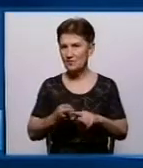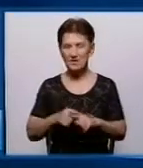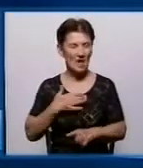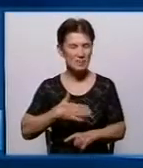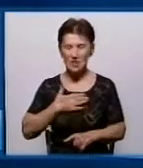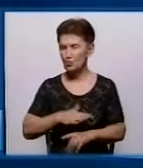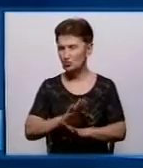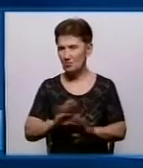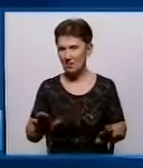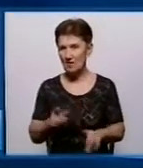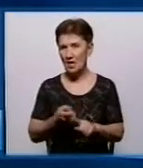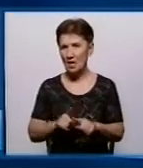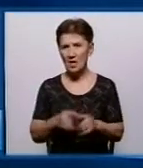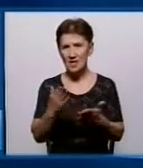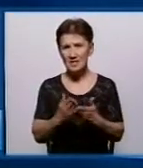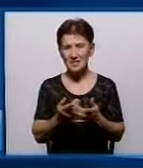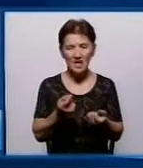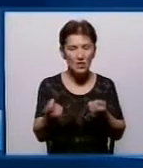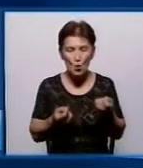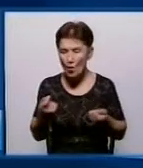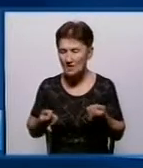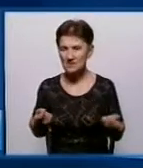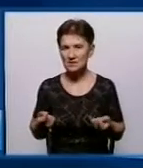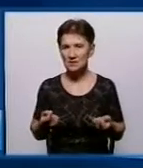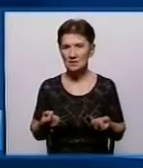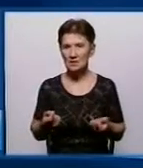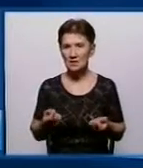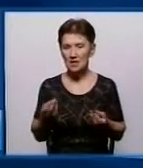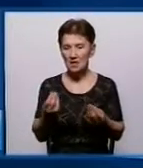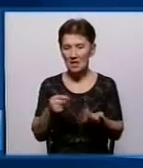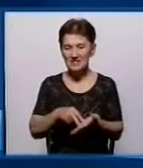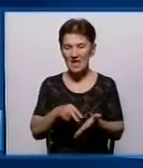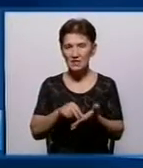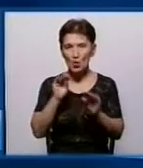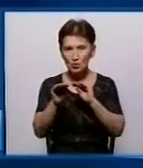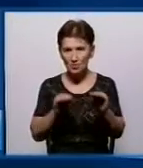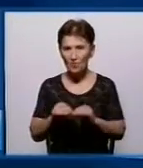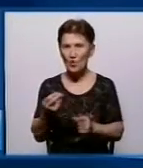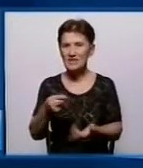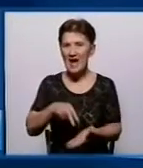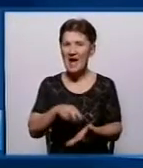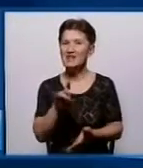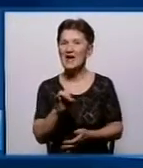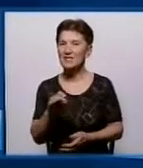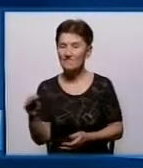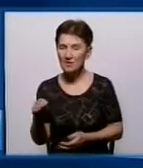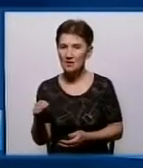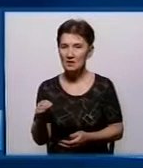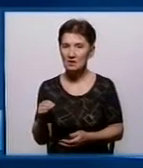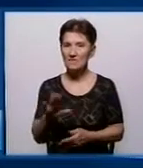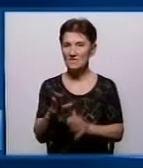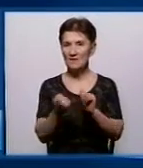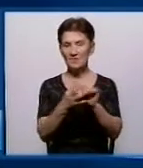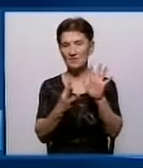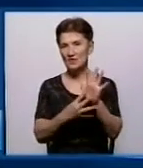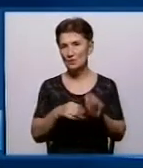приємно. Але про всі ці нюанси, про ціноутворення, про тарифи на водопостачання та водовідведення вже у 2019